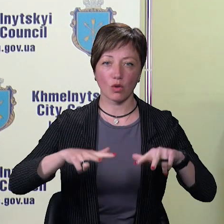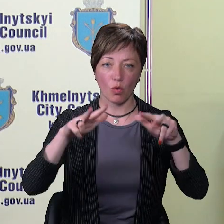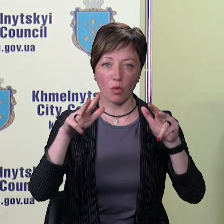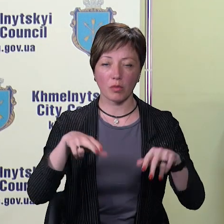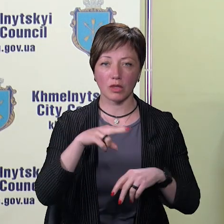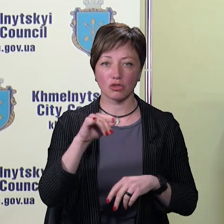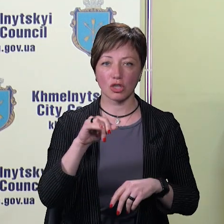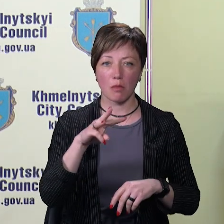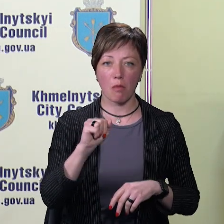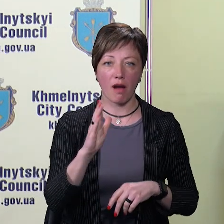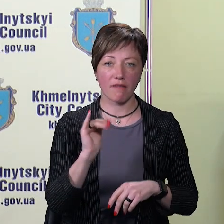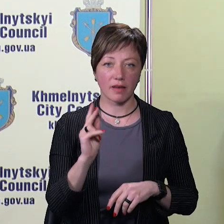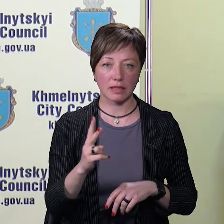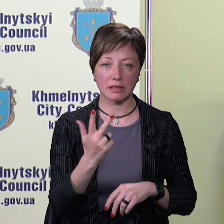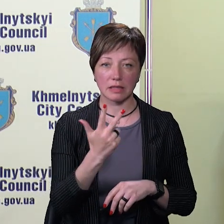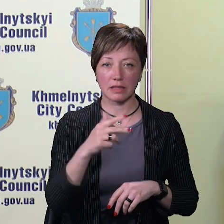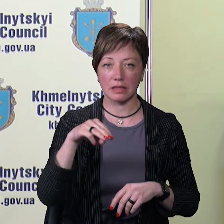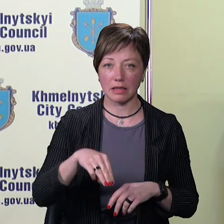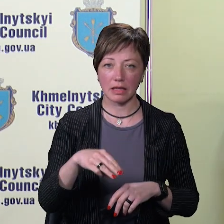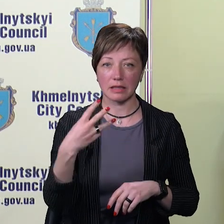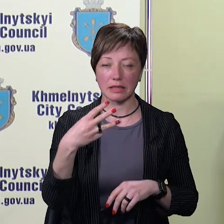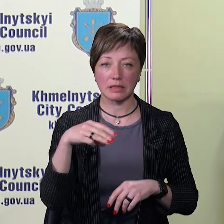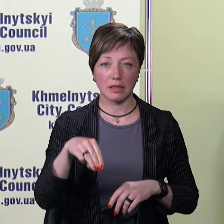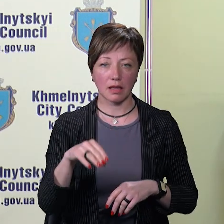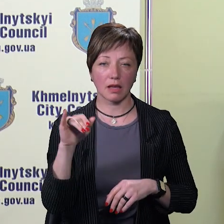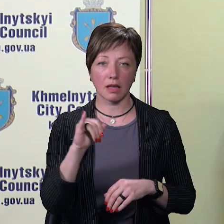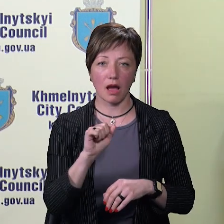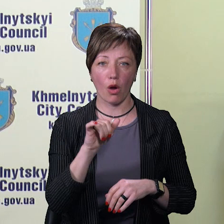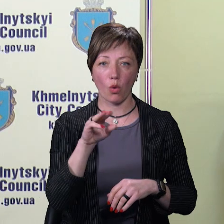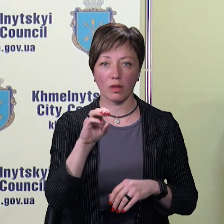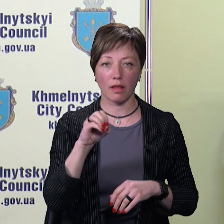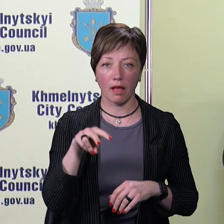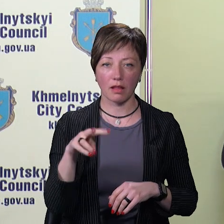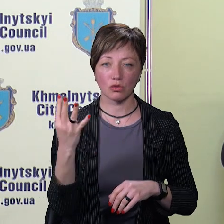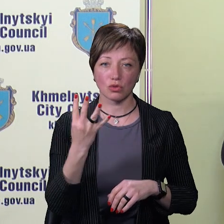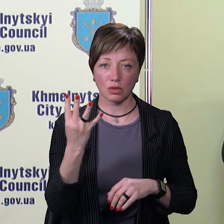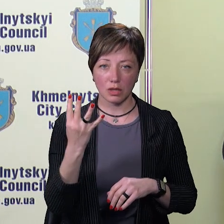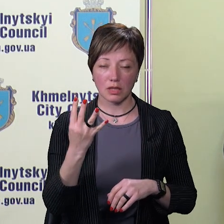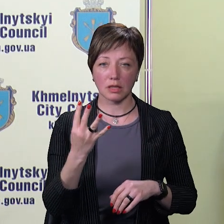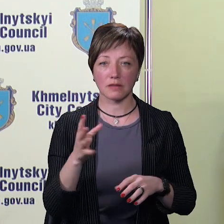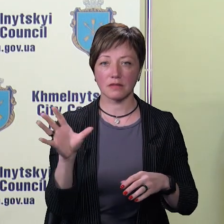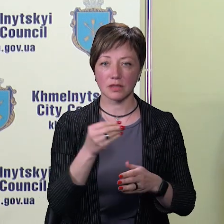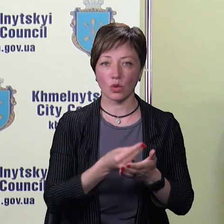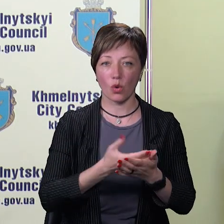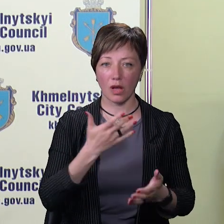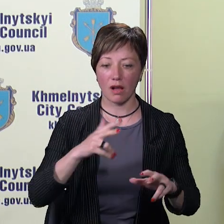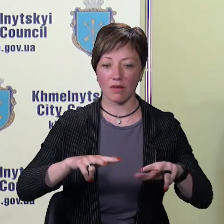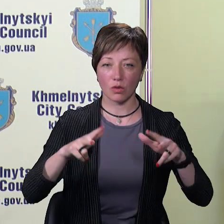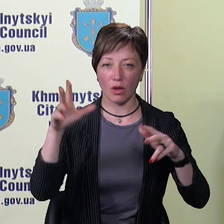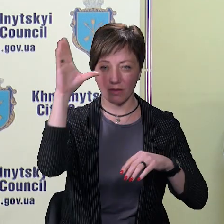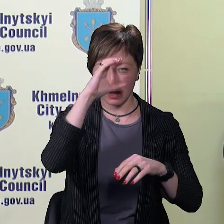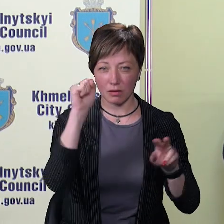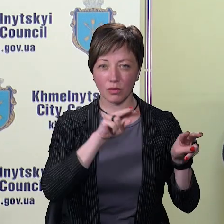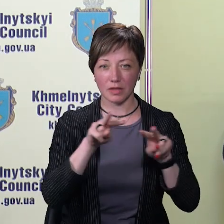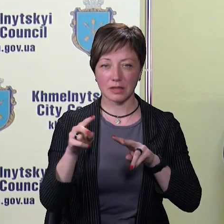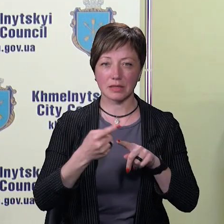DJI Mavic 3T, DJI Matrix 30T і Autel 4, Avopromax. Всі дорогі квадрокоптери з тепловізором,